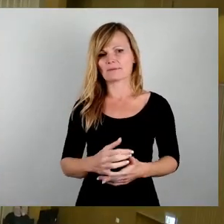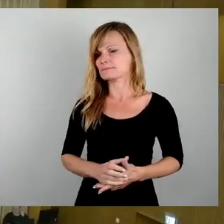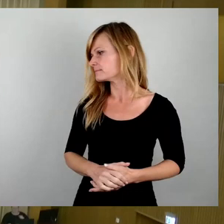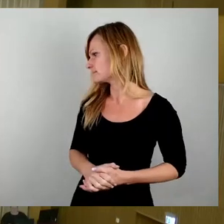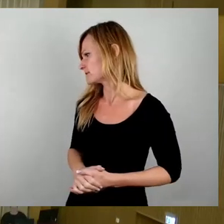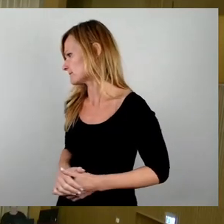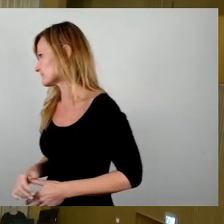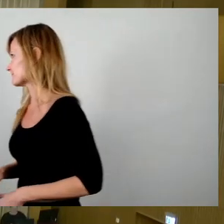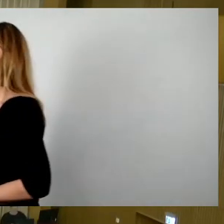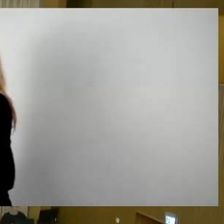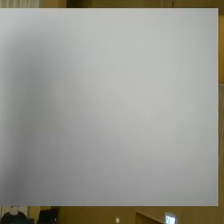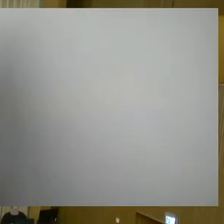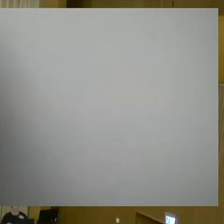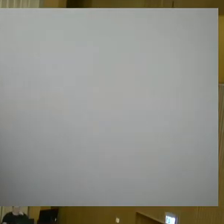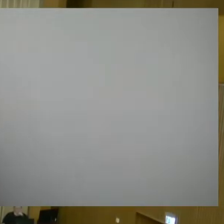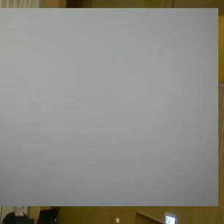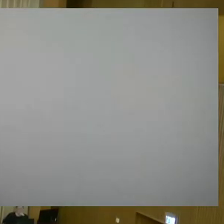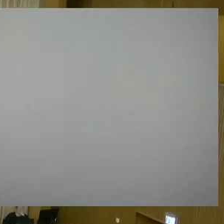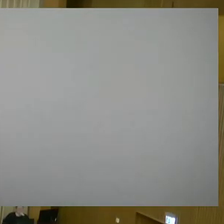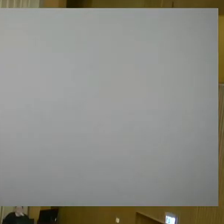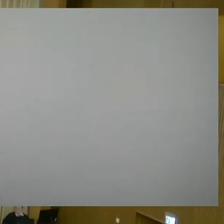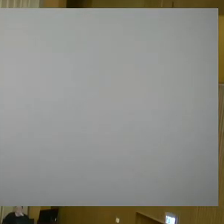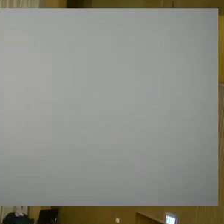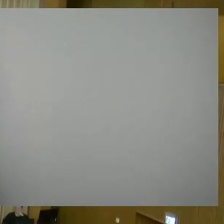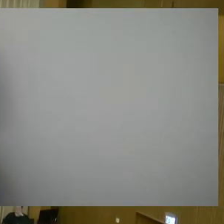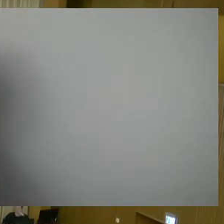haben wir erst nächst die AfD-Fraktion, Frau Dr. Schöps.